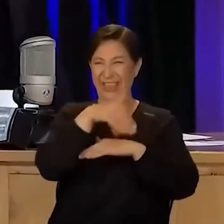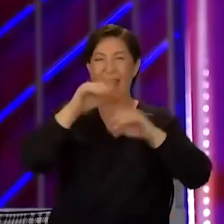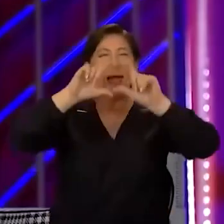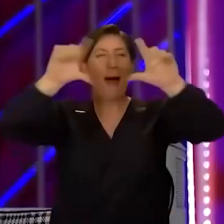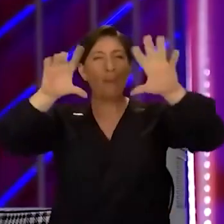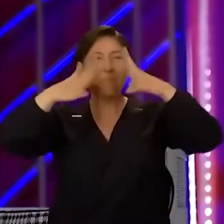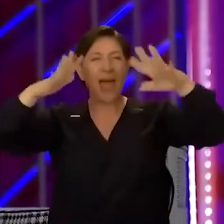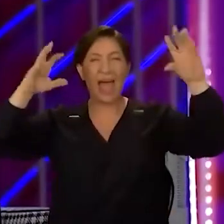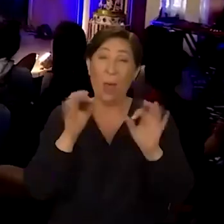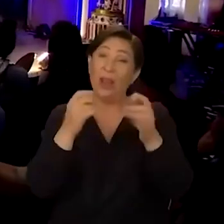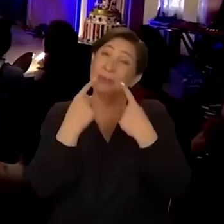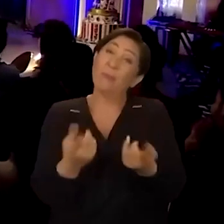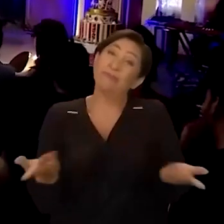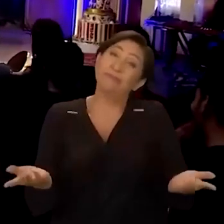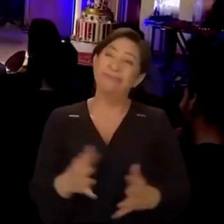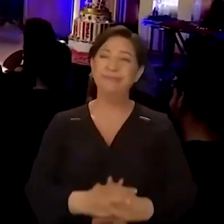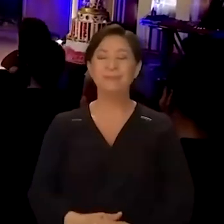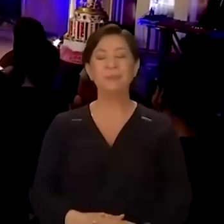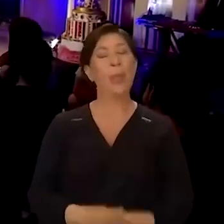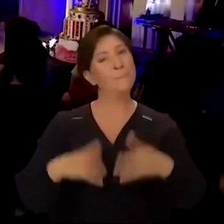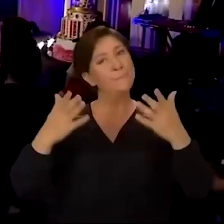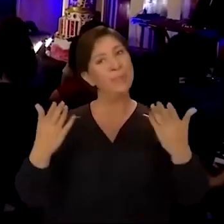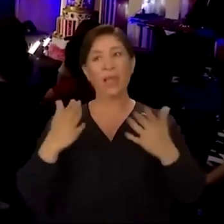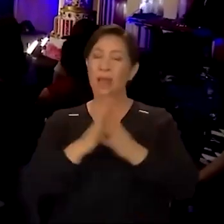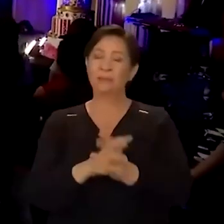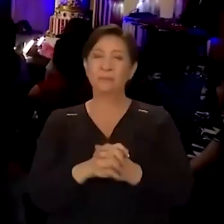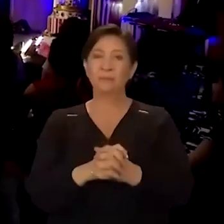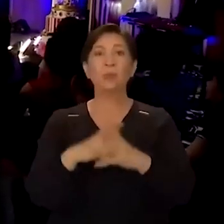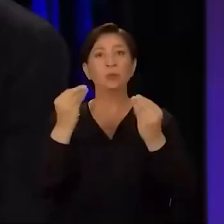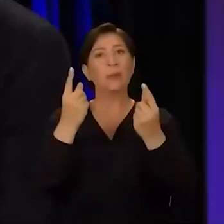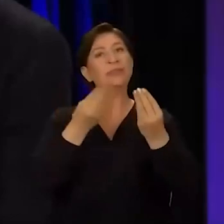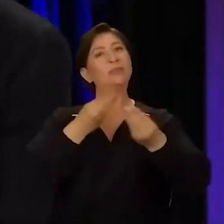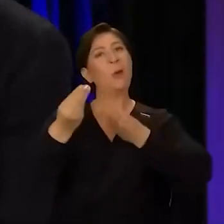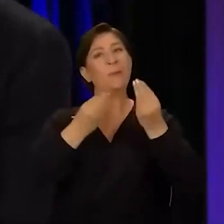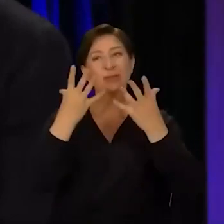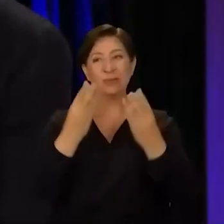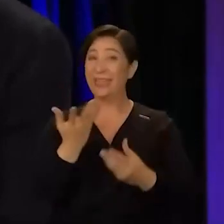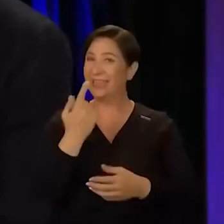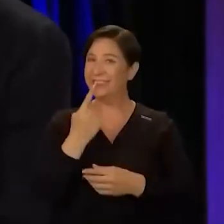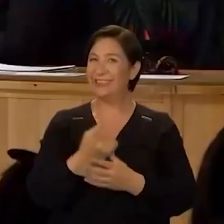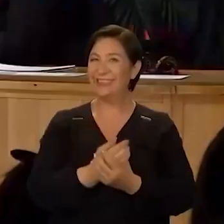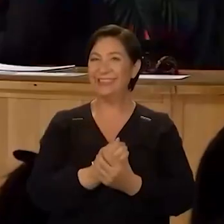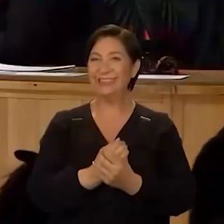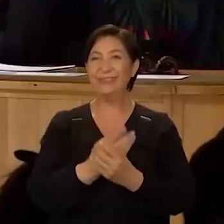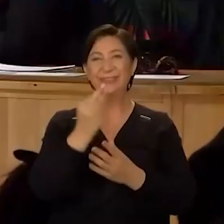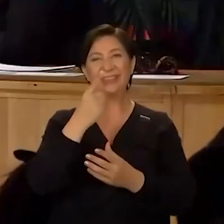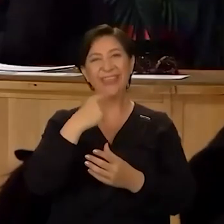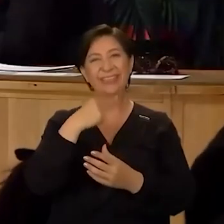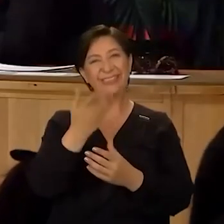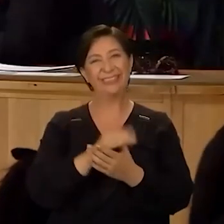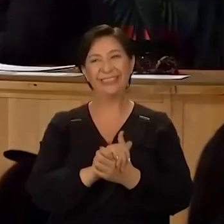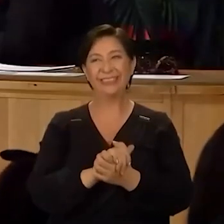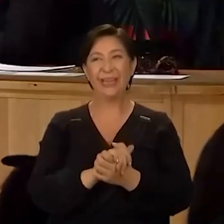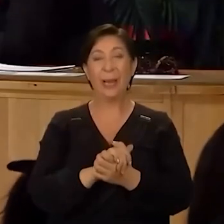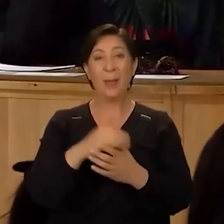neyonlar falan böyle geliyor falan. Pekala'm. Bence güzel bir konuşma geçti. Bence de. Çok tatlısın ama.